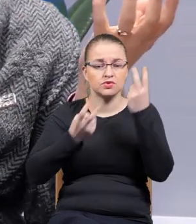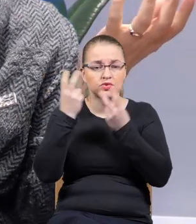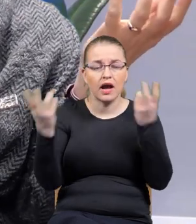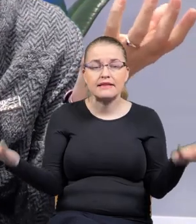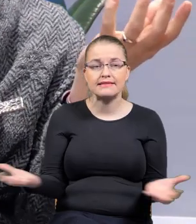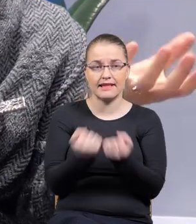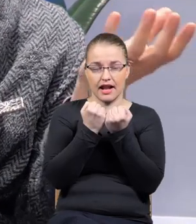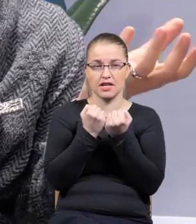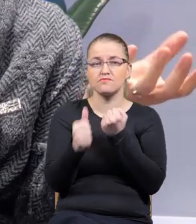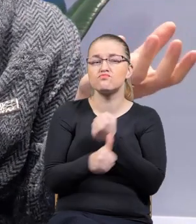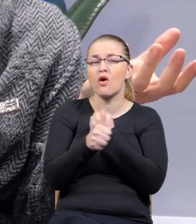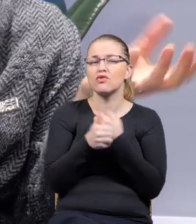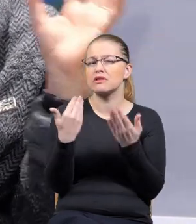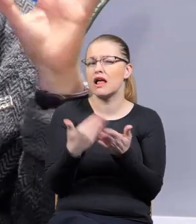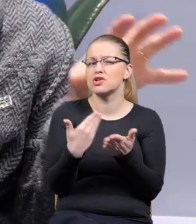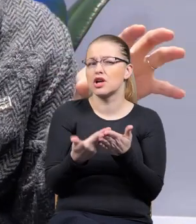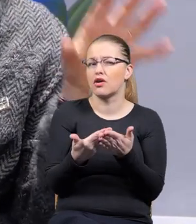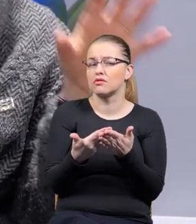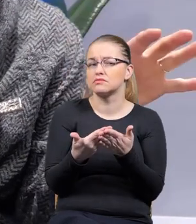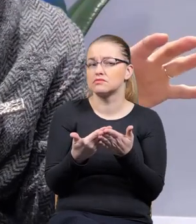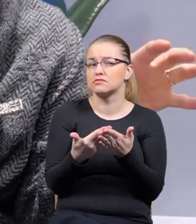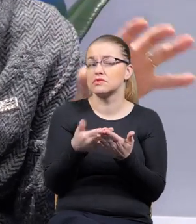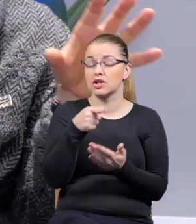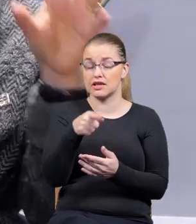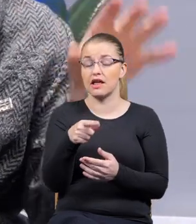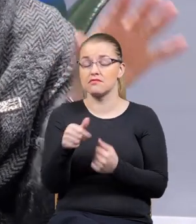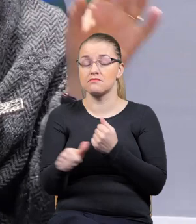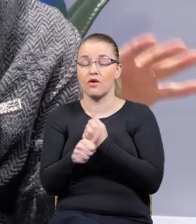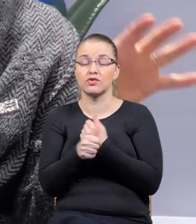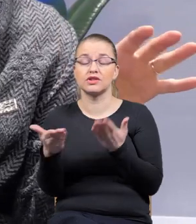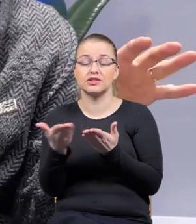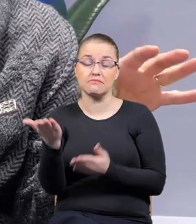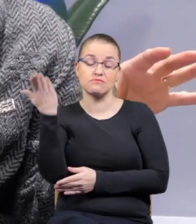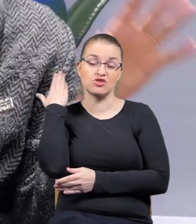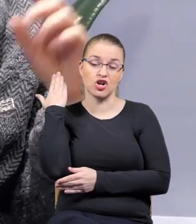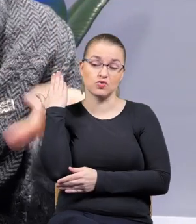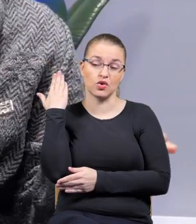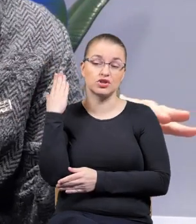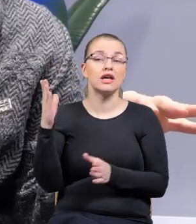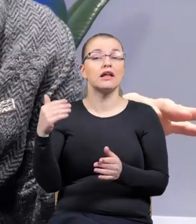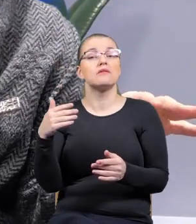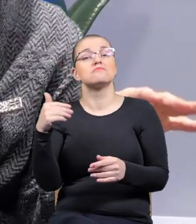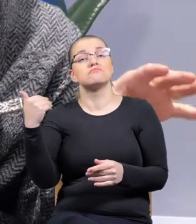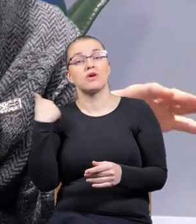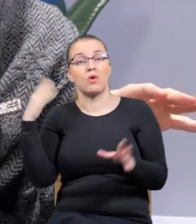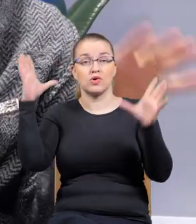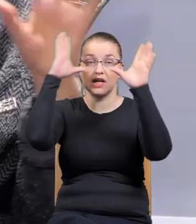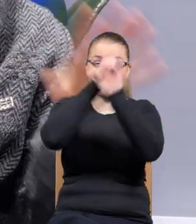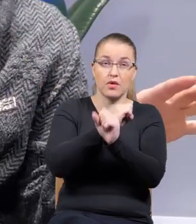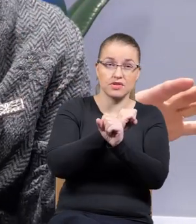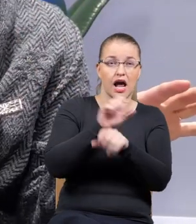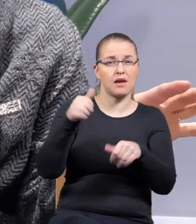przyczynę, dlaczego się tak dzieje i ta przyczyna według niego leży gdzieś w przeszłości, którą zapomnieliśmy albo